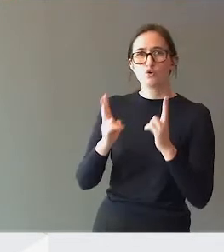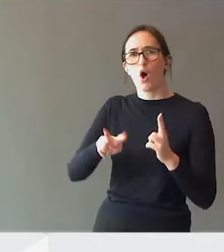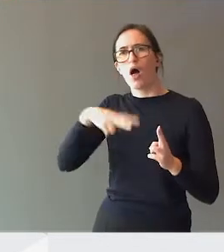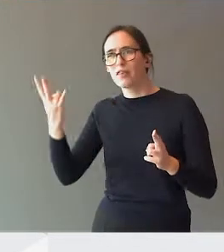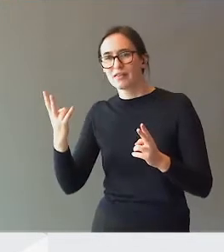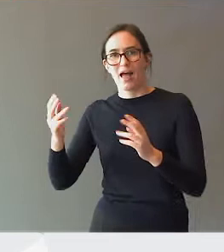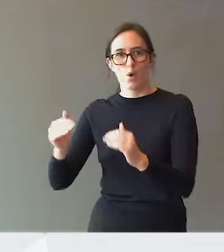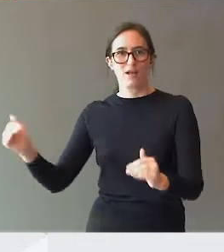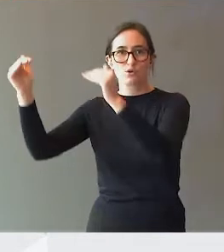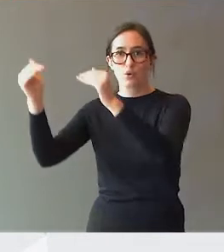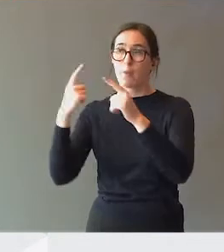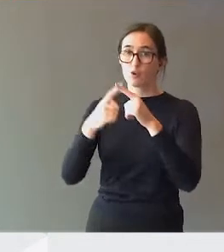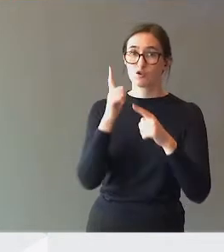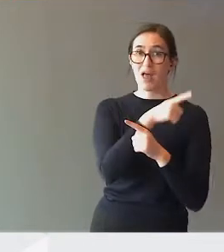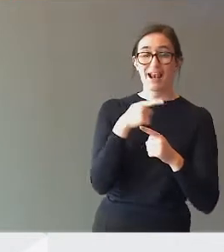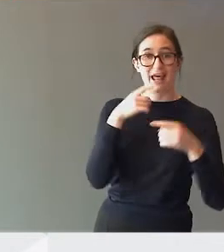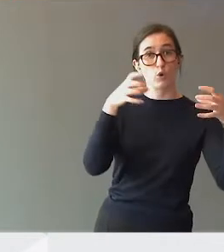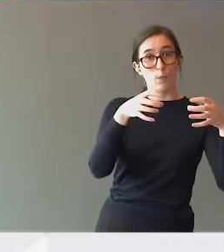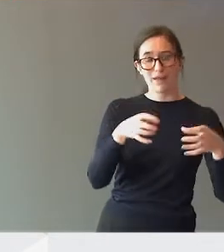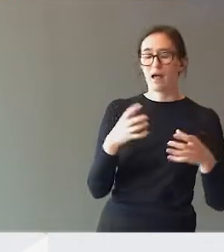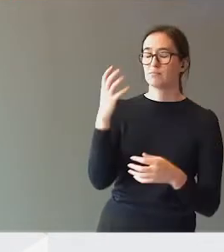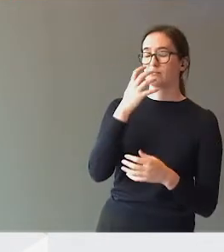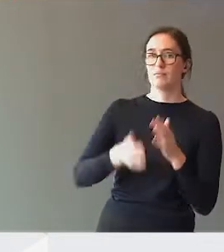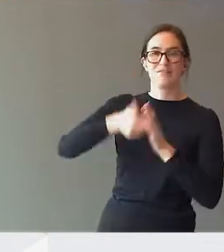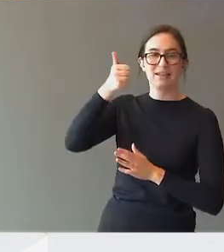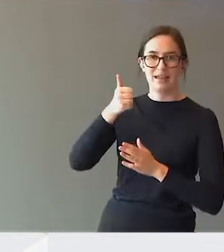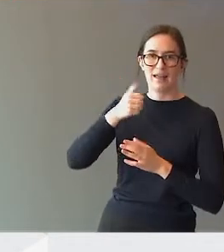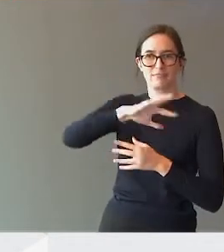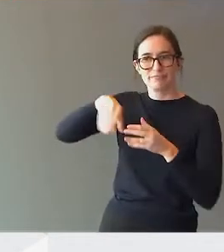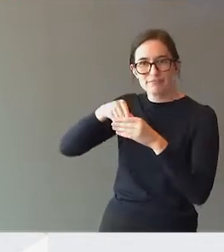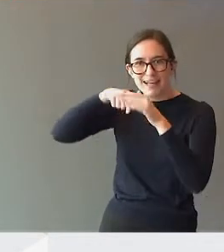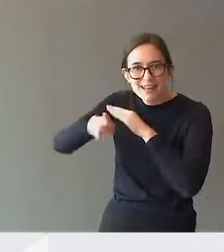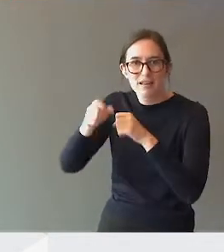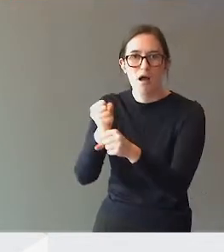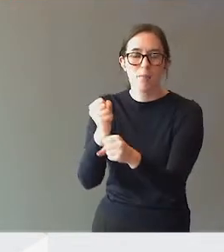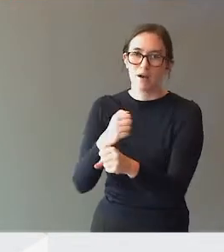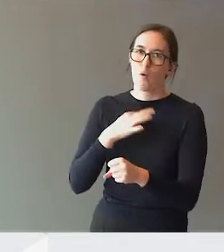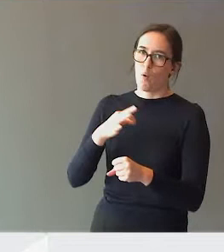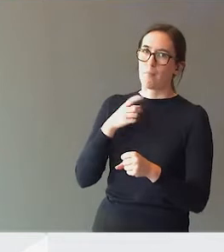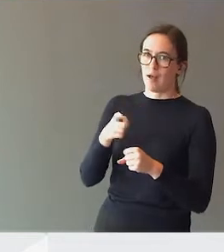foreldregruppene, er utrolig viktig inni det arbeidet, og det håper jeg dere tar med dere.